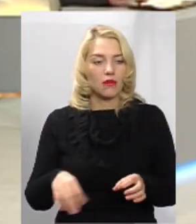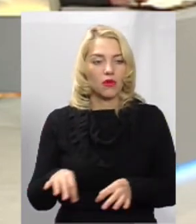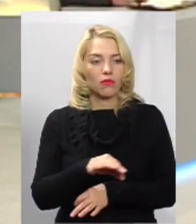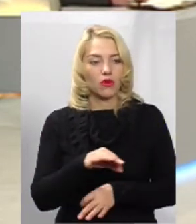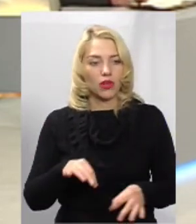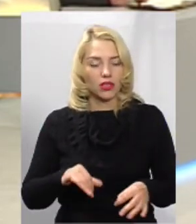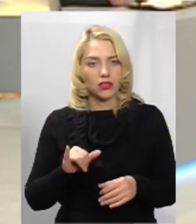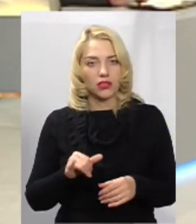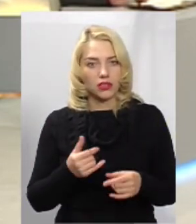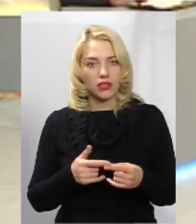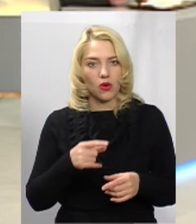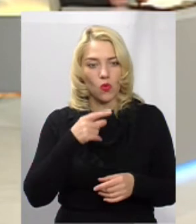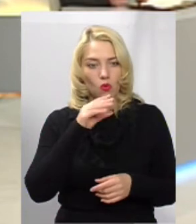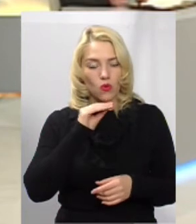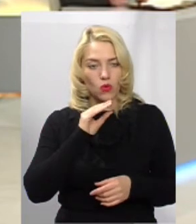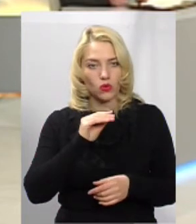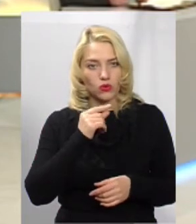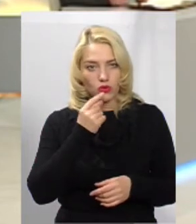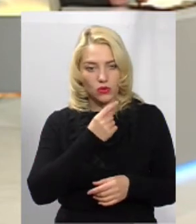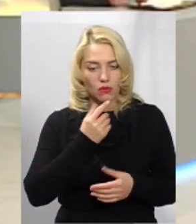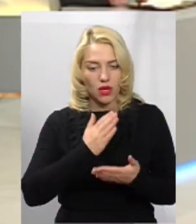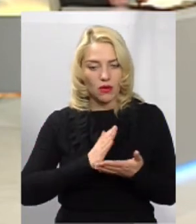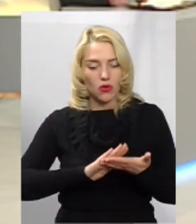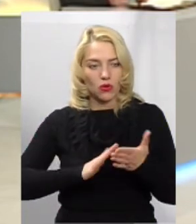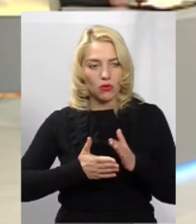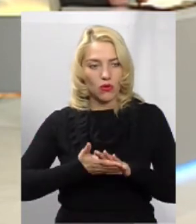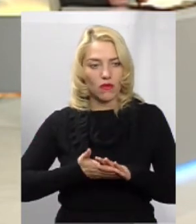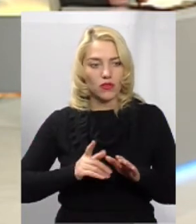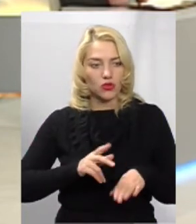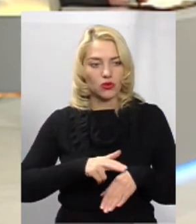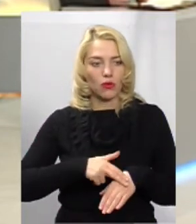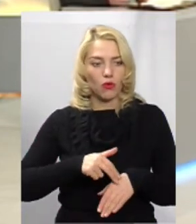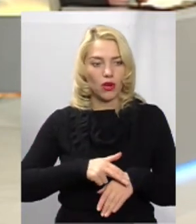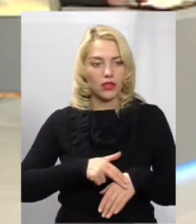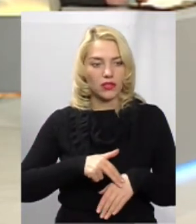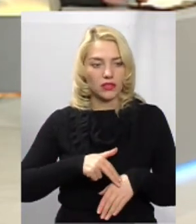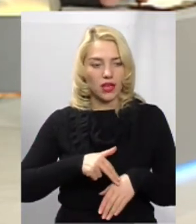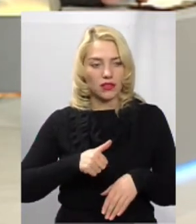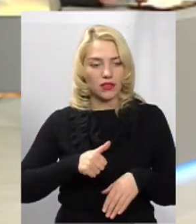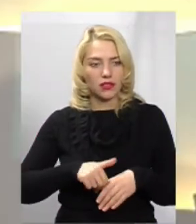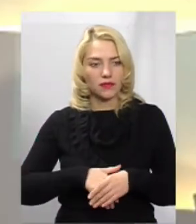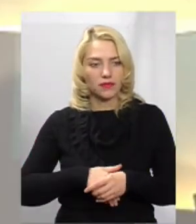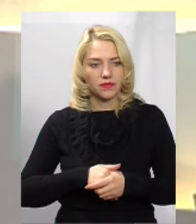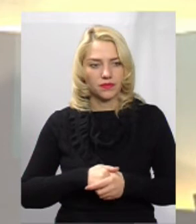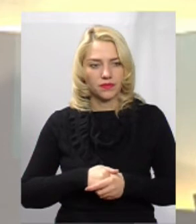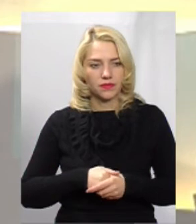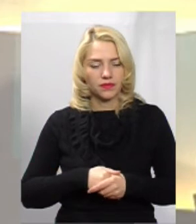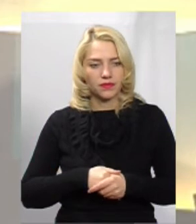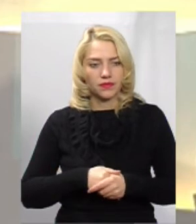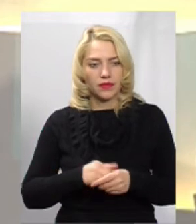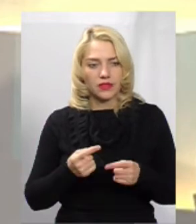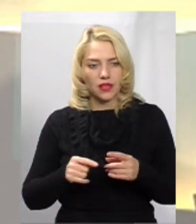і, в принципі, усно ми маємо домовлені, що поліціянти той розробленої проєктної організації